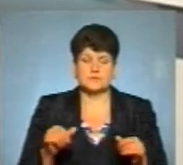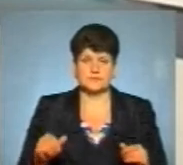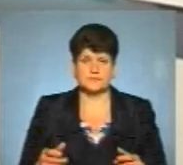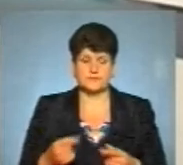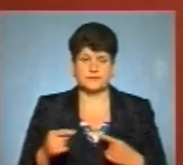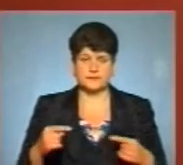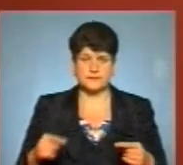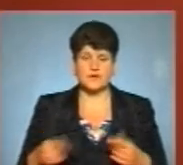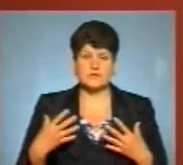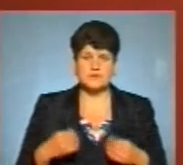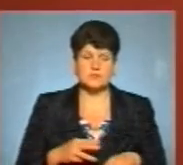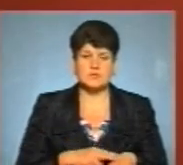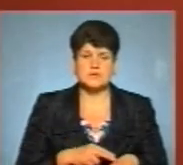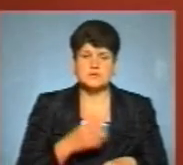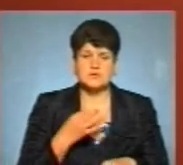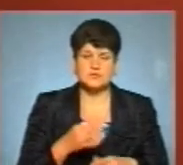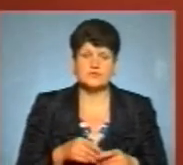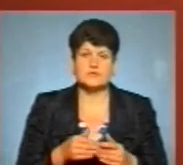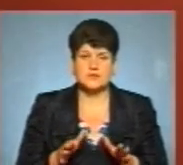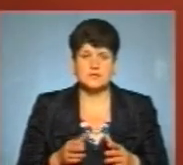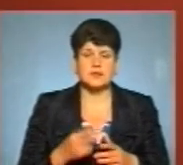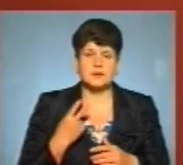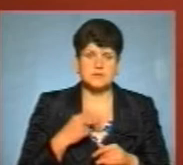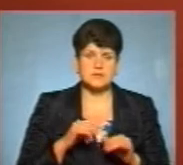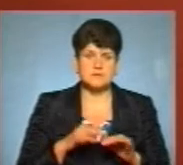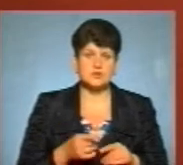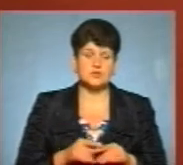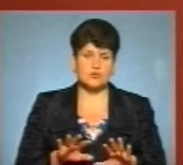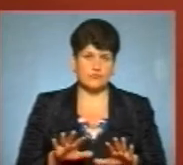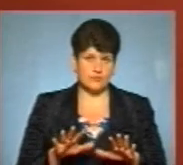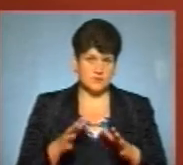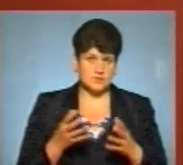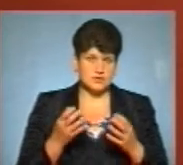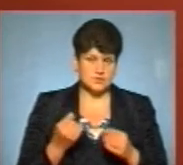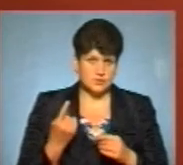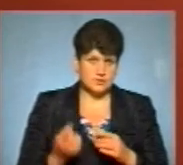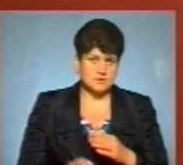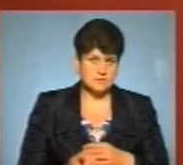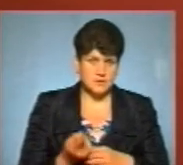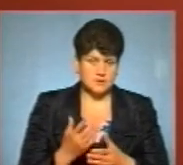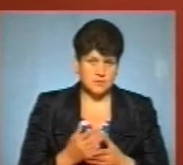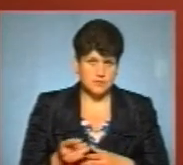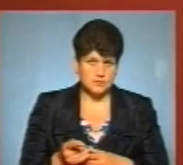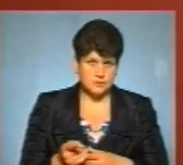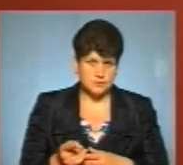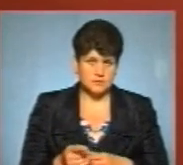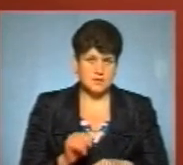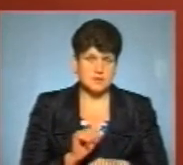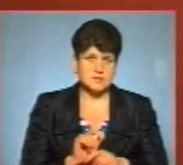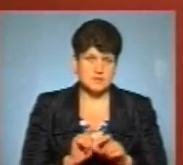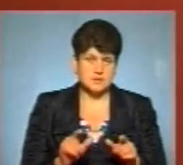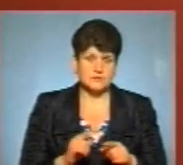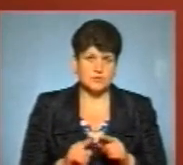Як повідомили у поліції, вже відкрито кримінальне провадження щодо цього випадку. І ще один з палах мали у Тернополі, зокрема на станції